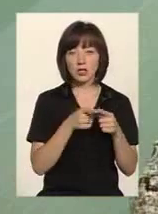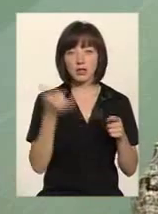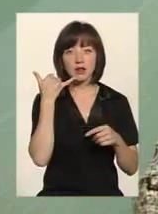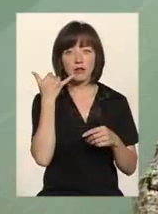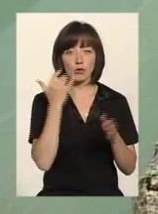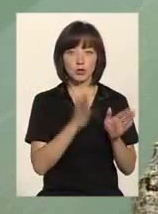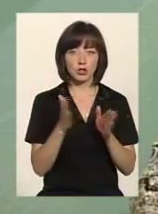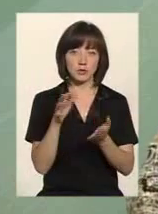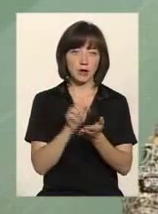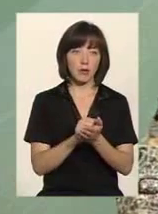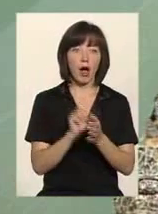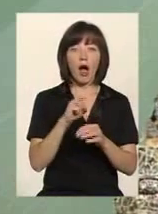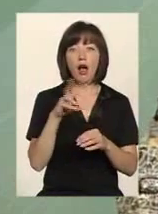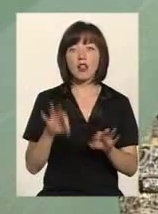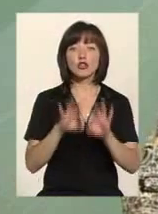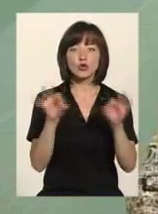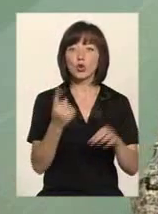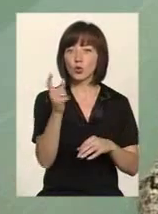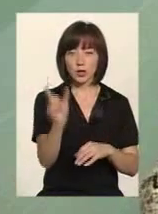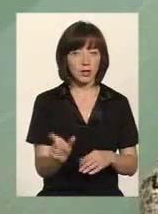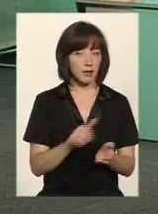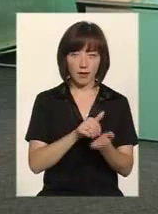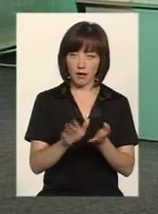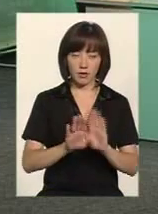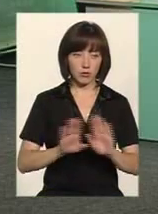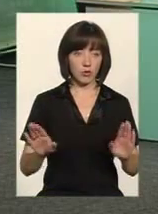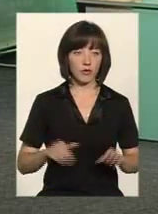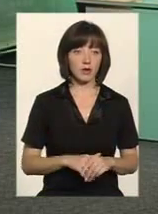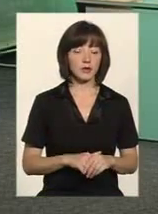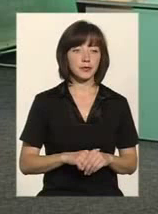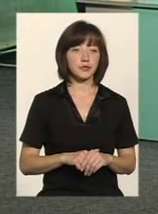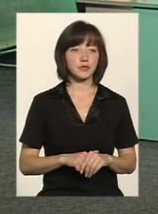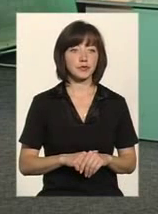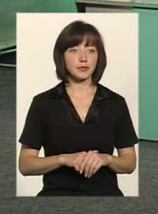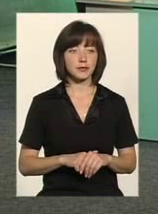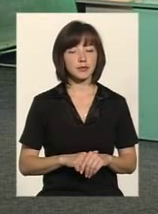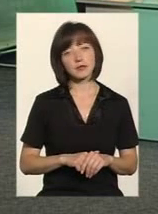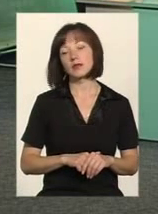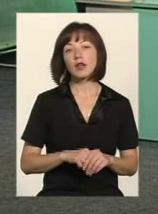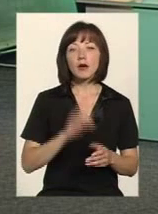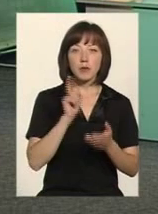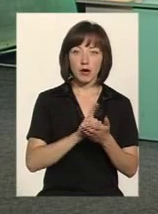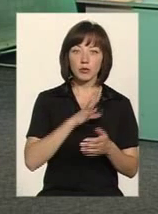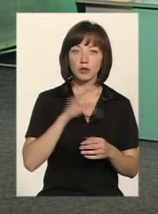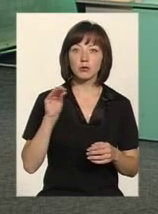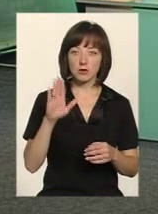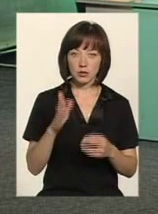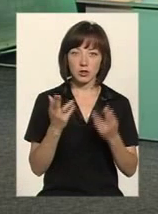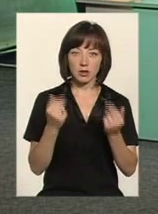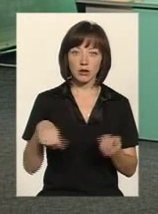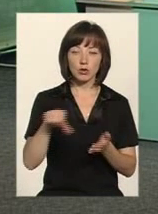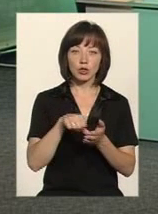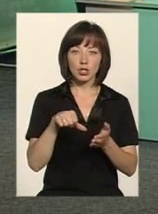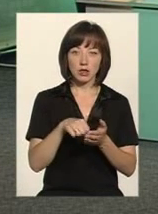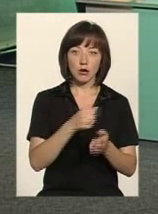телефонному режимі займає, але жодній людині ми ще не відмовили, навіть за відсутністю путівки. І ще має бути посвідчені, напевно, так, учасники